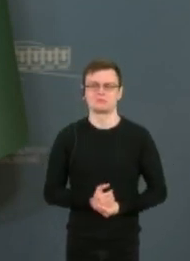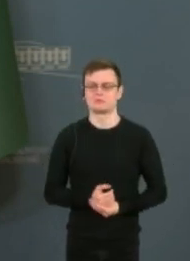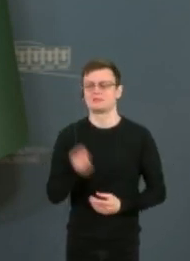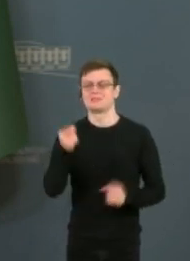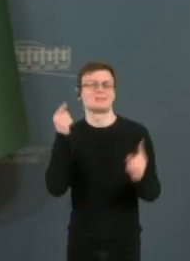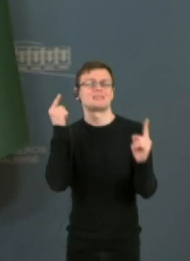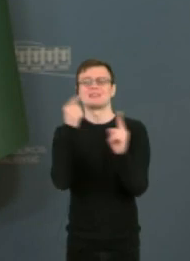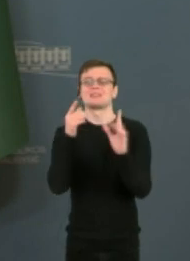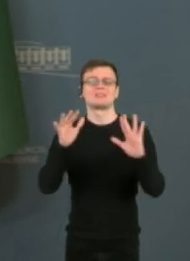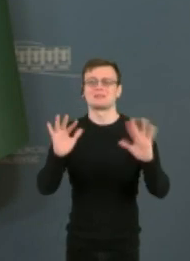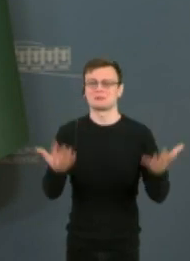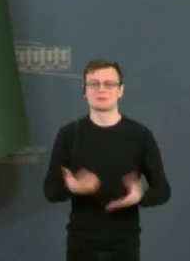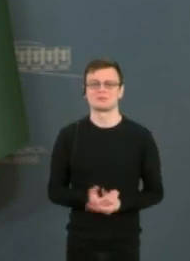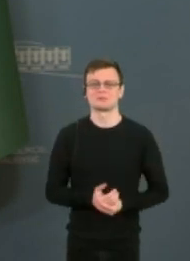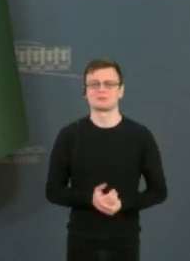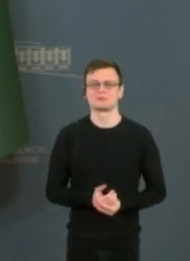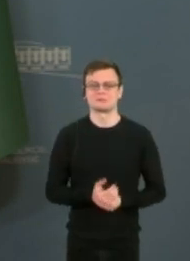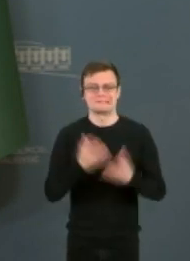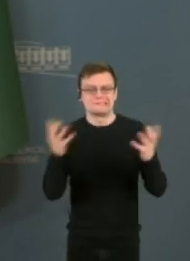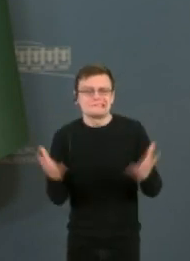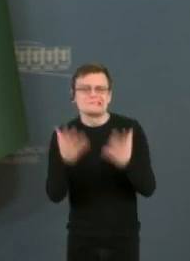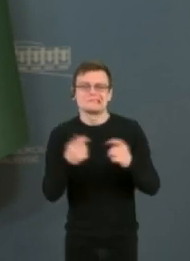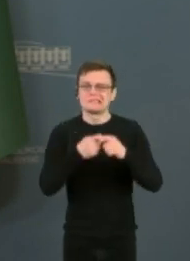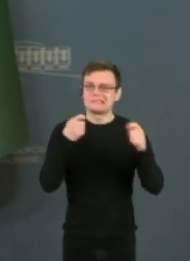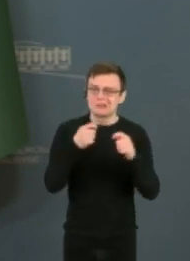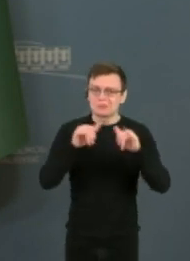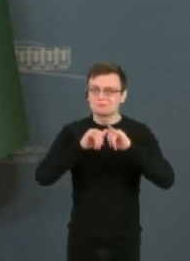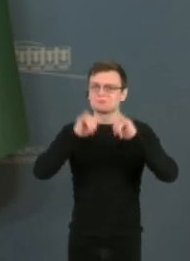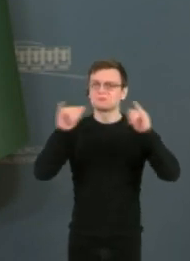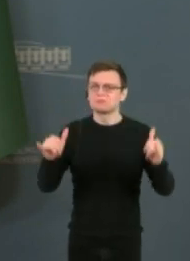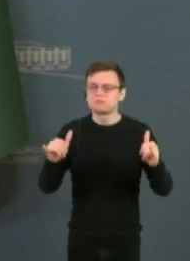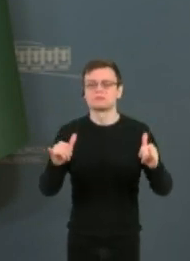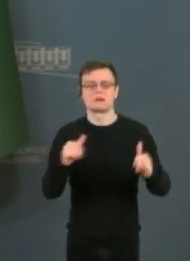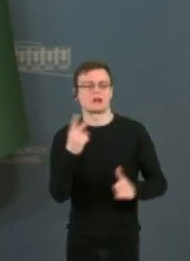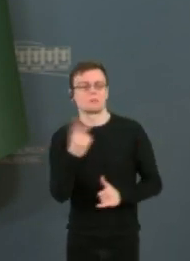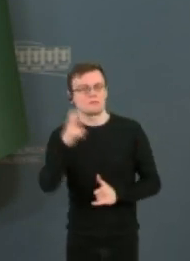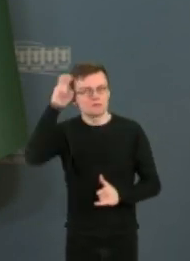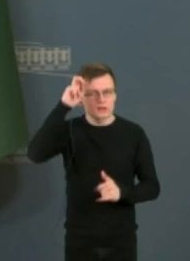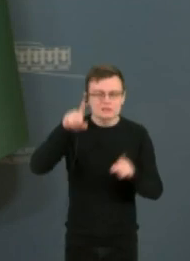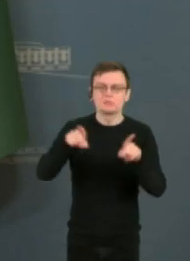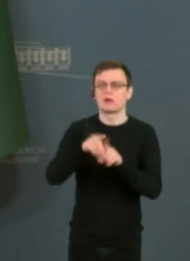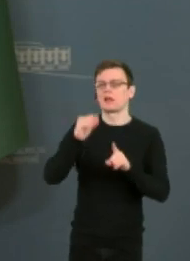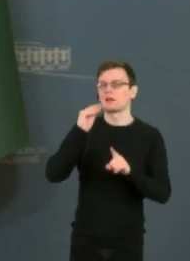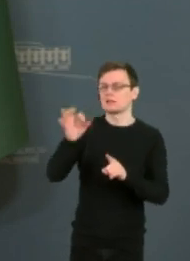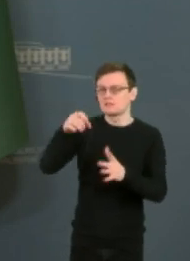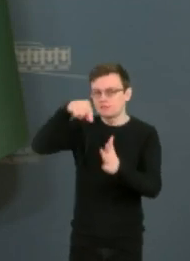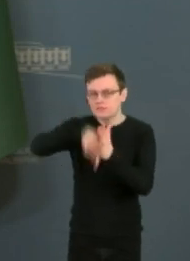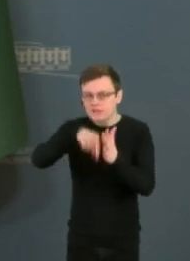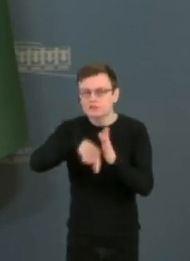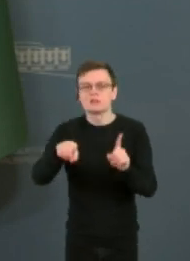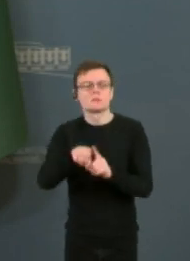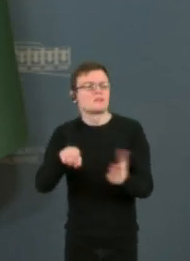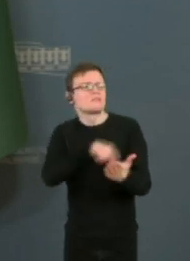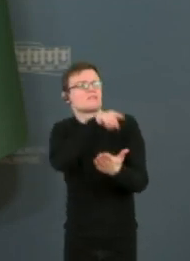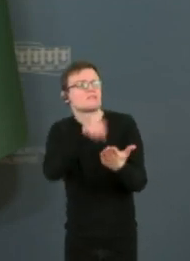ne tik kelti įtampas, bet taip pat kelti įtampas ir tarp mūsų dviejų šalių. Ir Europos Sąjungoje, kvestionuoti Europos